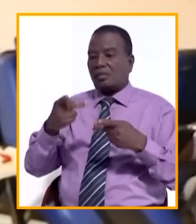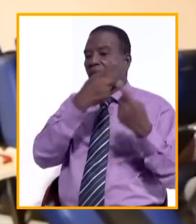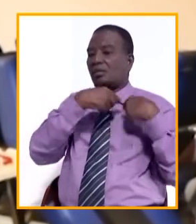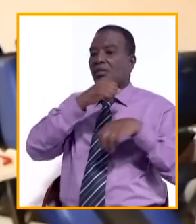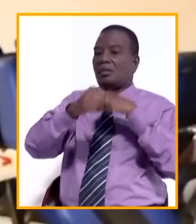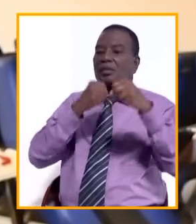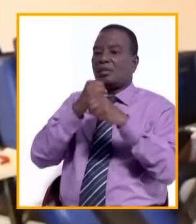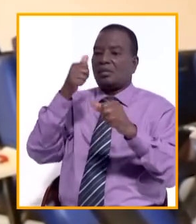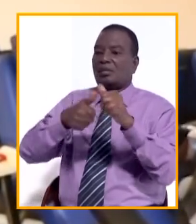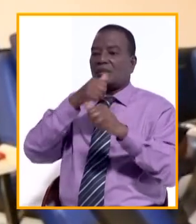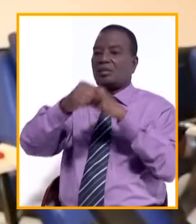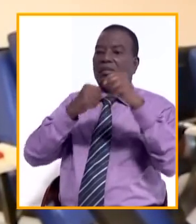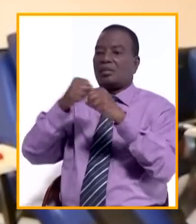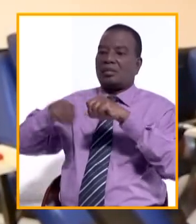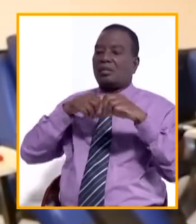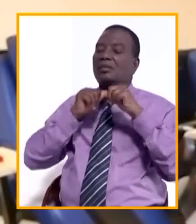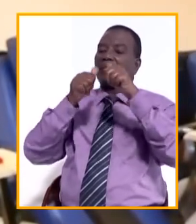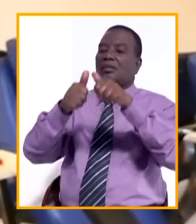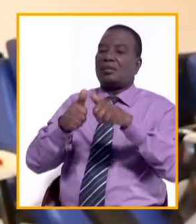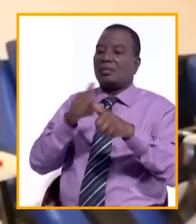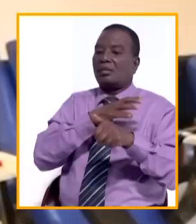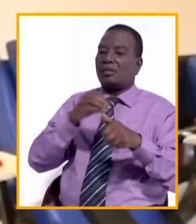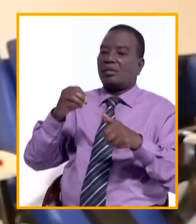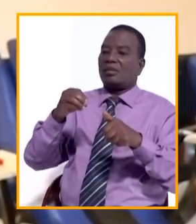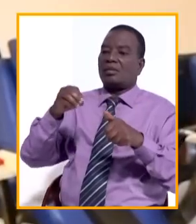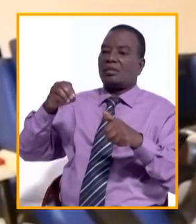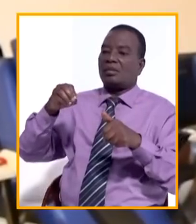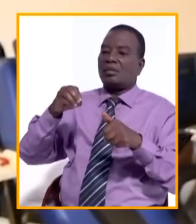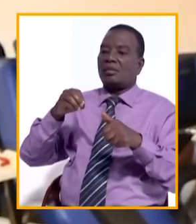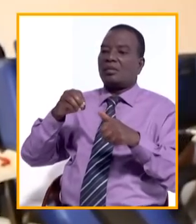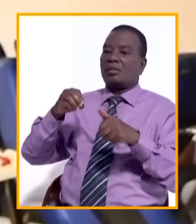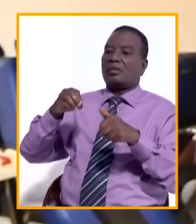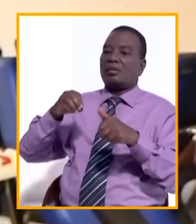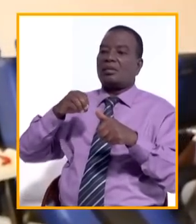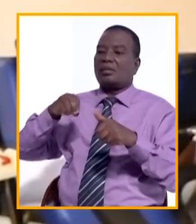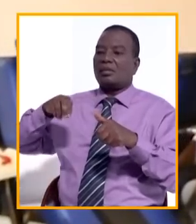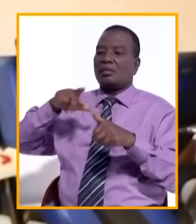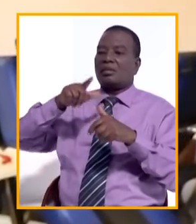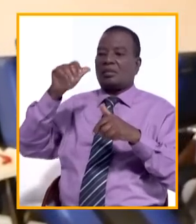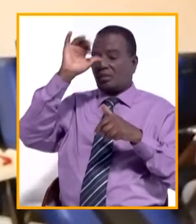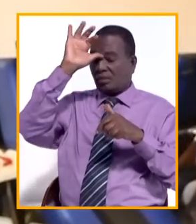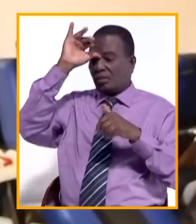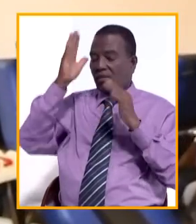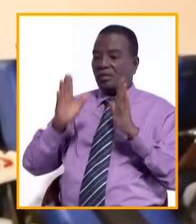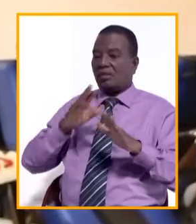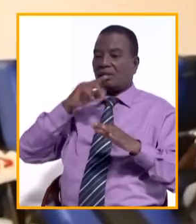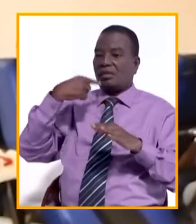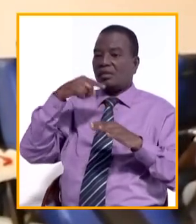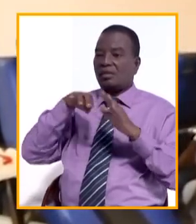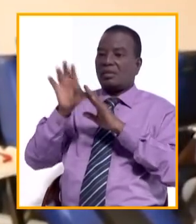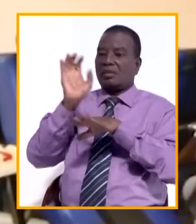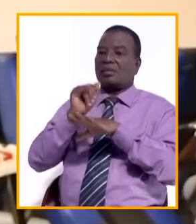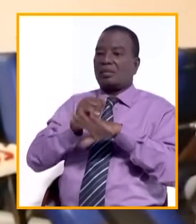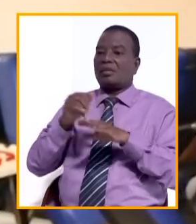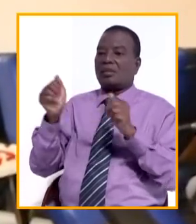à travers des sociétés indiennes qui sont basées là. Et non seulement les indiens qui sont là en Côte d'Ivoire, mais y compris